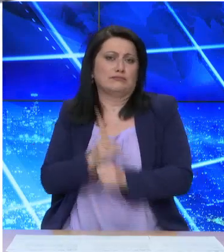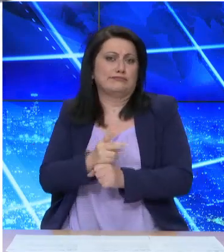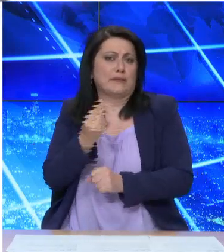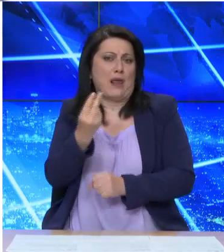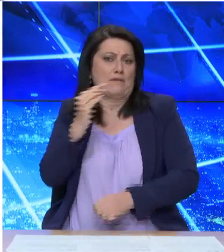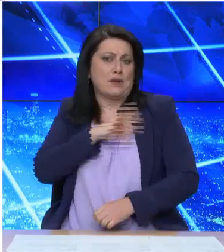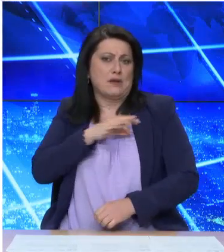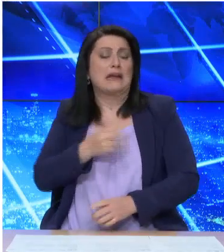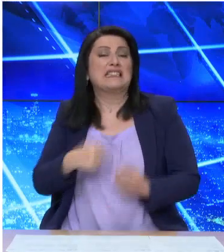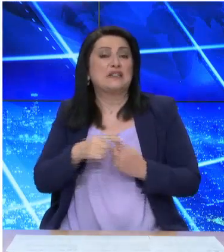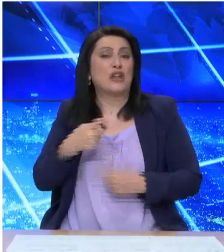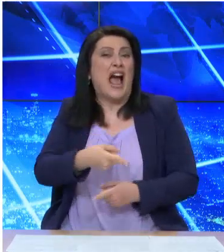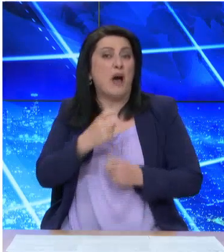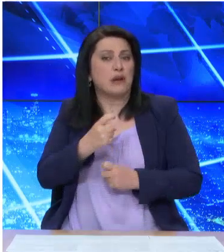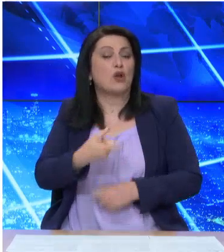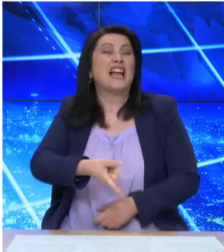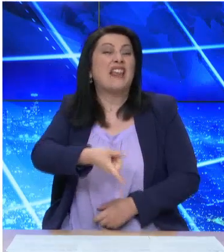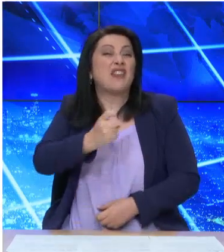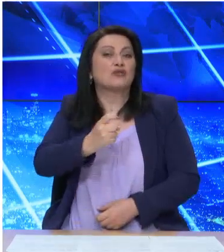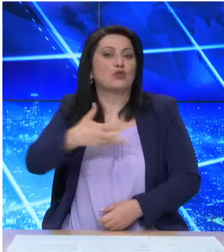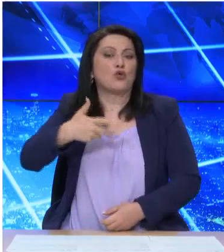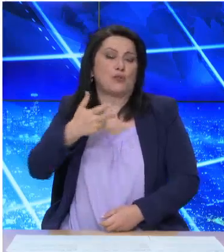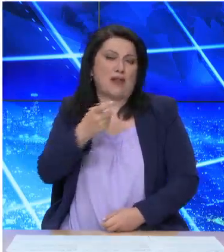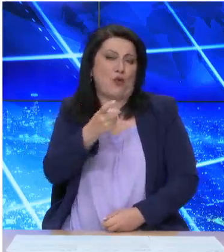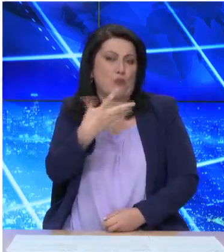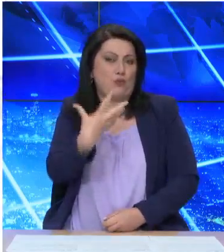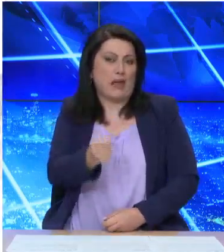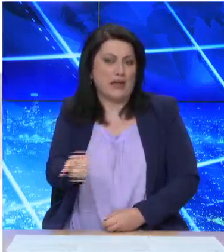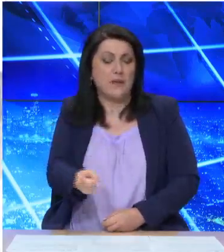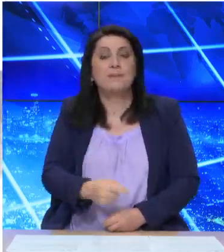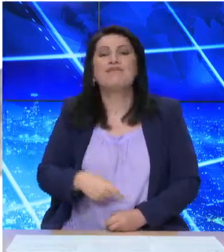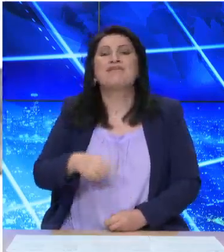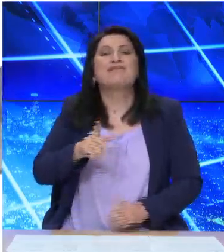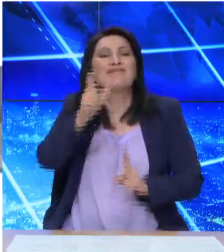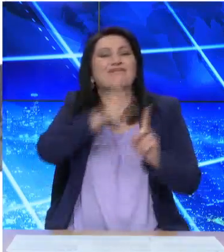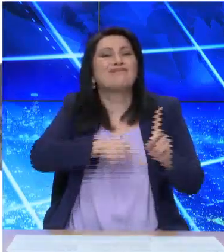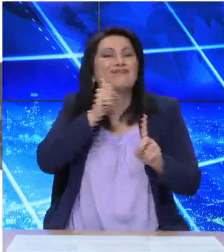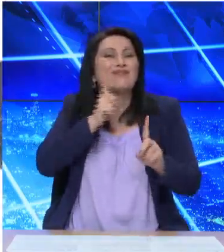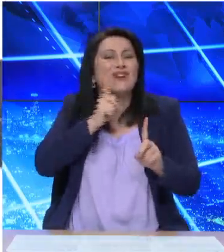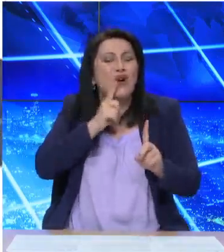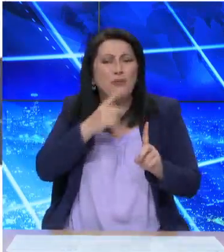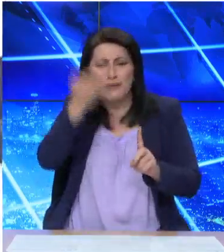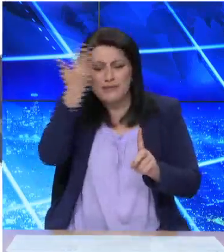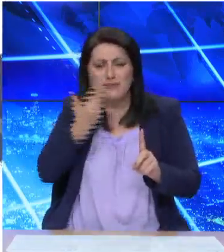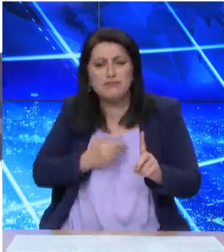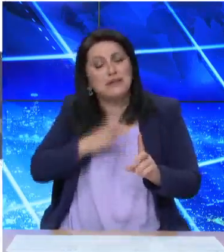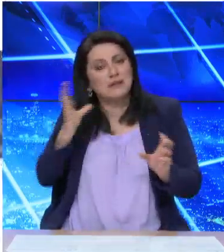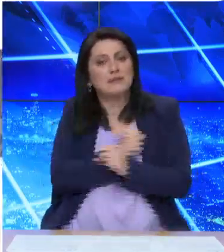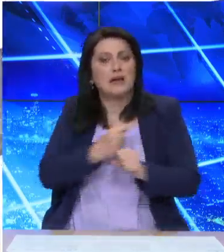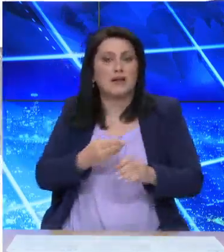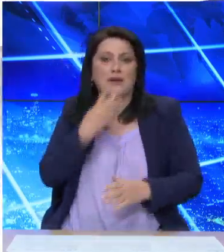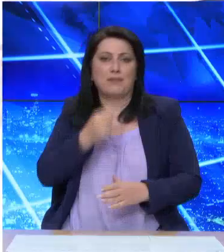Υπότιτλοι AUTHORWAVE Με χτύπηματα στο πρόσωπο, κατάφερε να ξεφύγει και να ζητήσει βοήθεια από την αστυνομία.